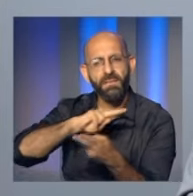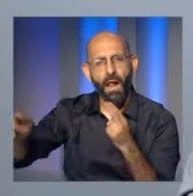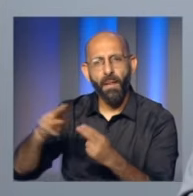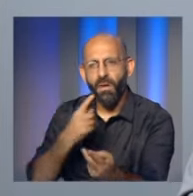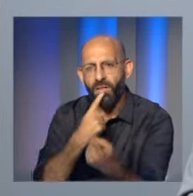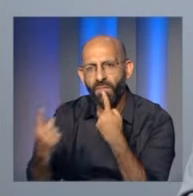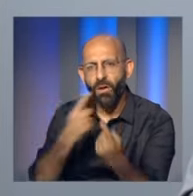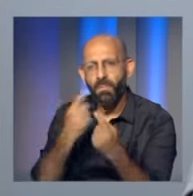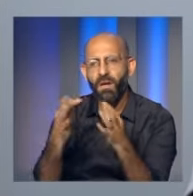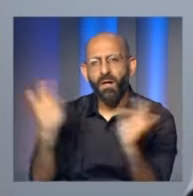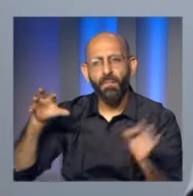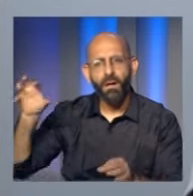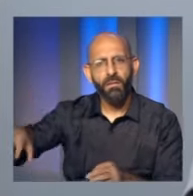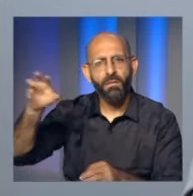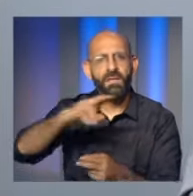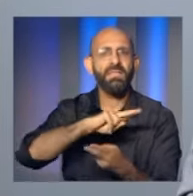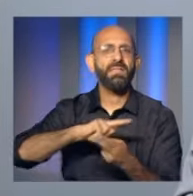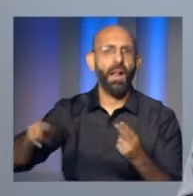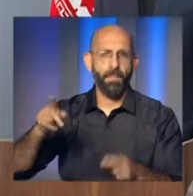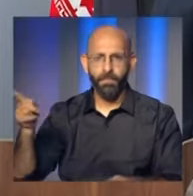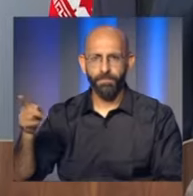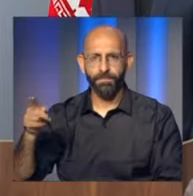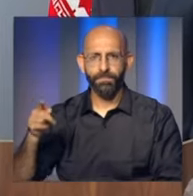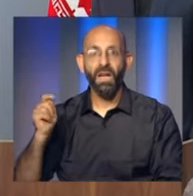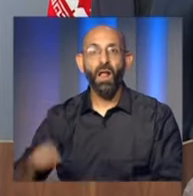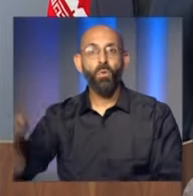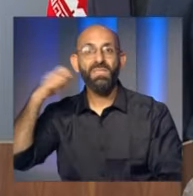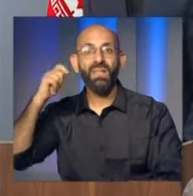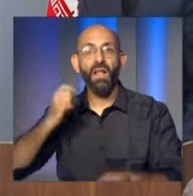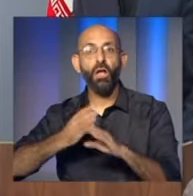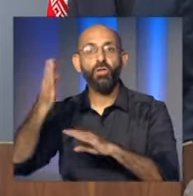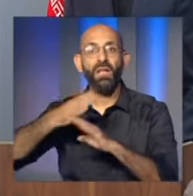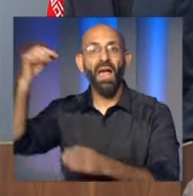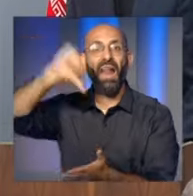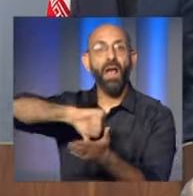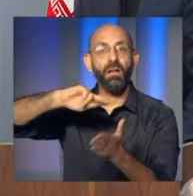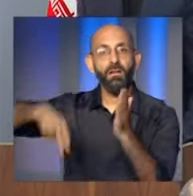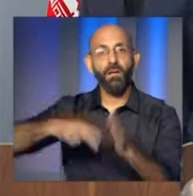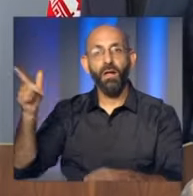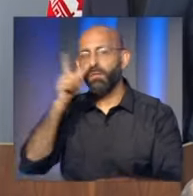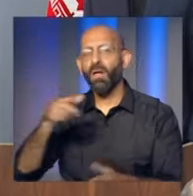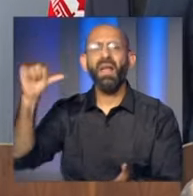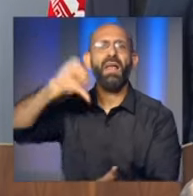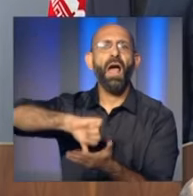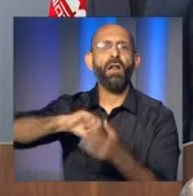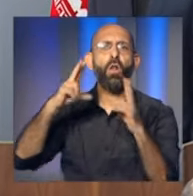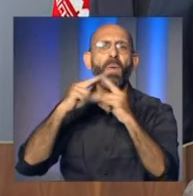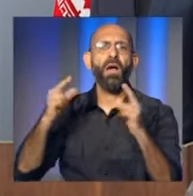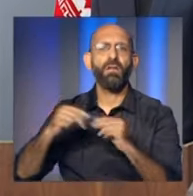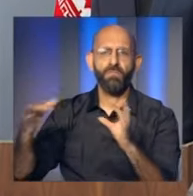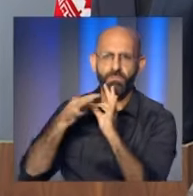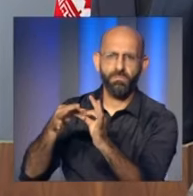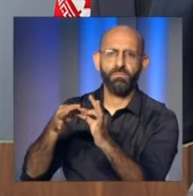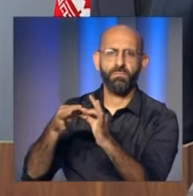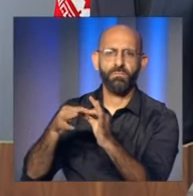السلام العادل والشامل في المنطقة بدوره اعتبر الوزير باقر أن العلاقة الوثيقة بين إيران